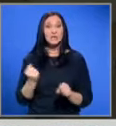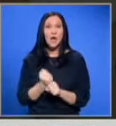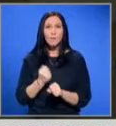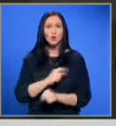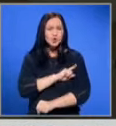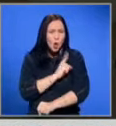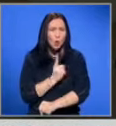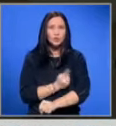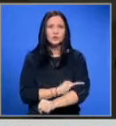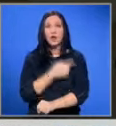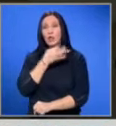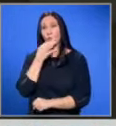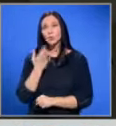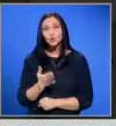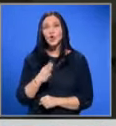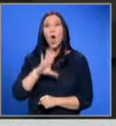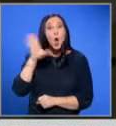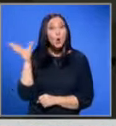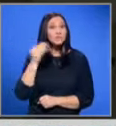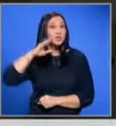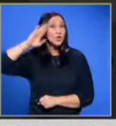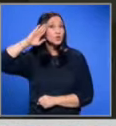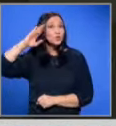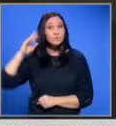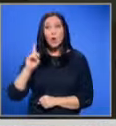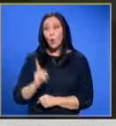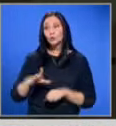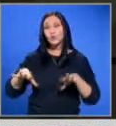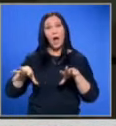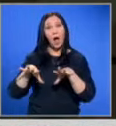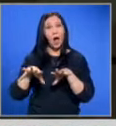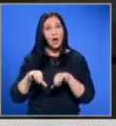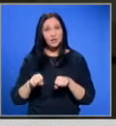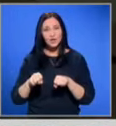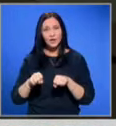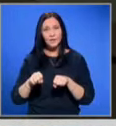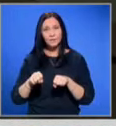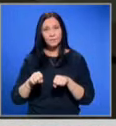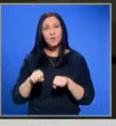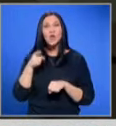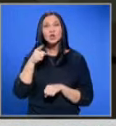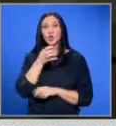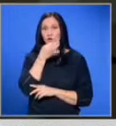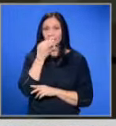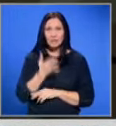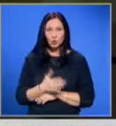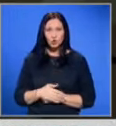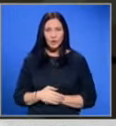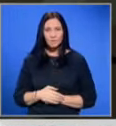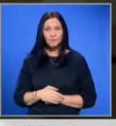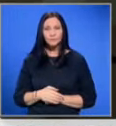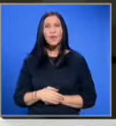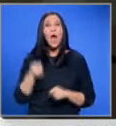Работи се усилено по случая от всичките служби, които са ангажирани с този случай и